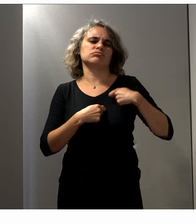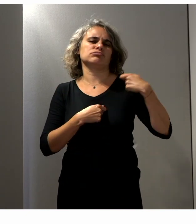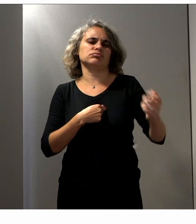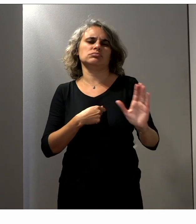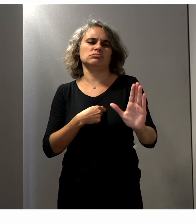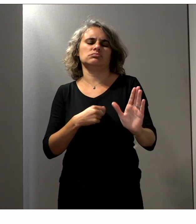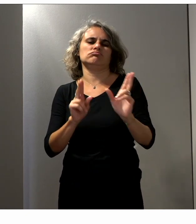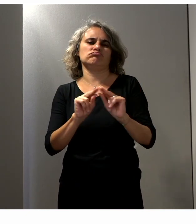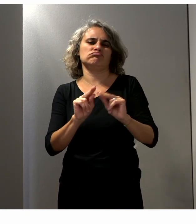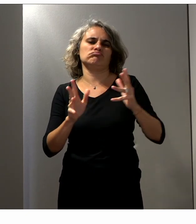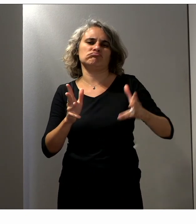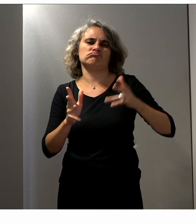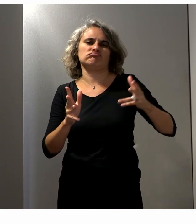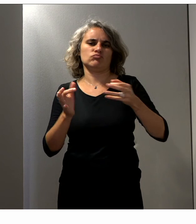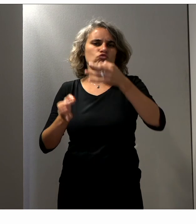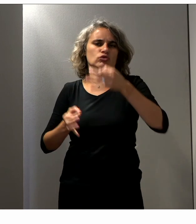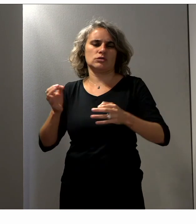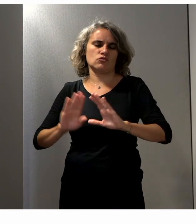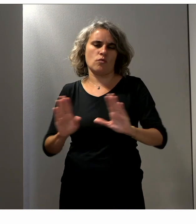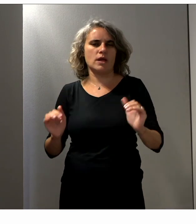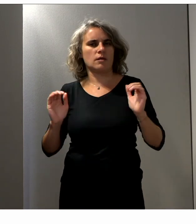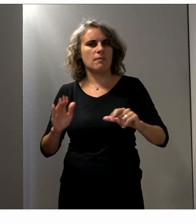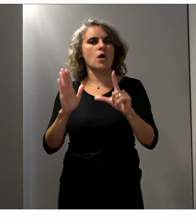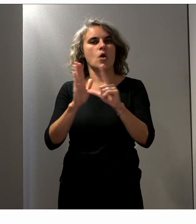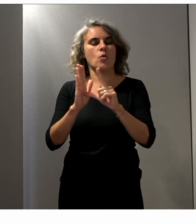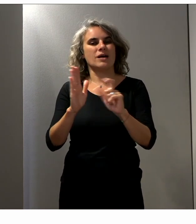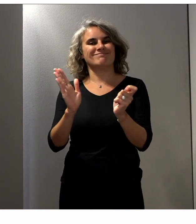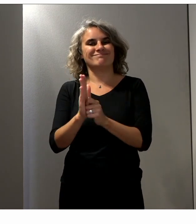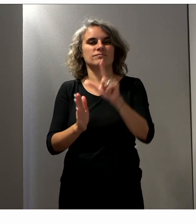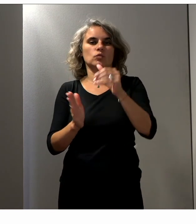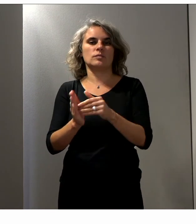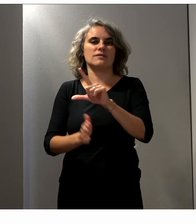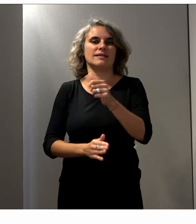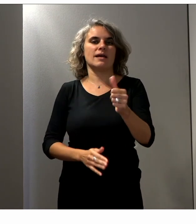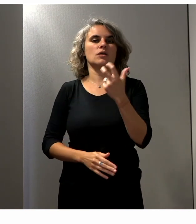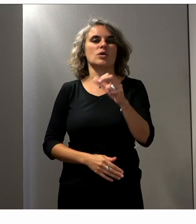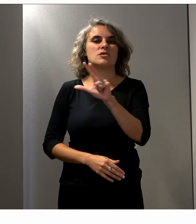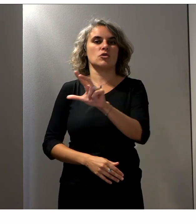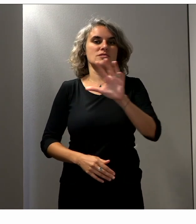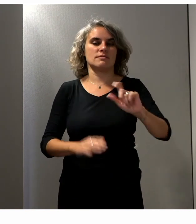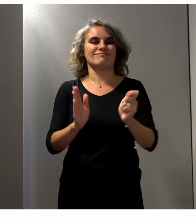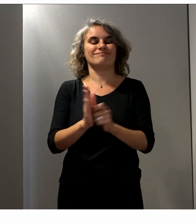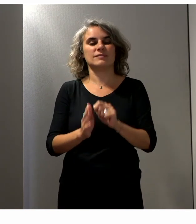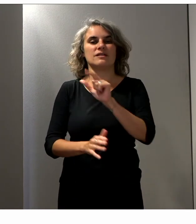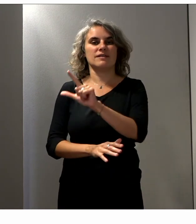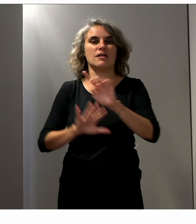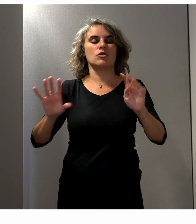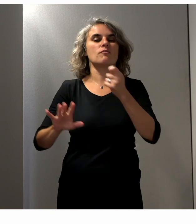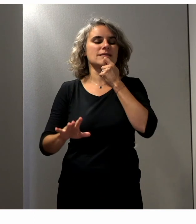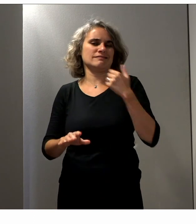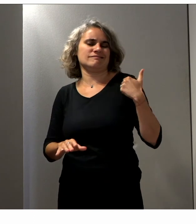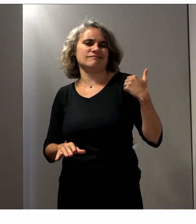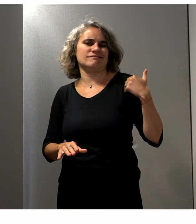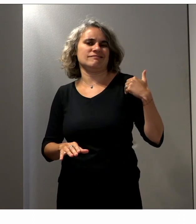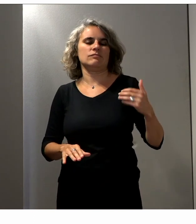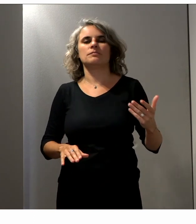juridiquement parlant, mais on lit dans la loi organique 2021-335 du 29 mars dernier,